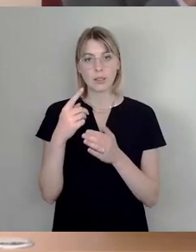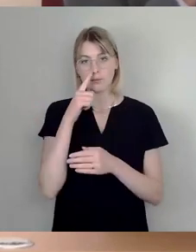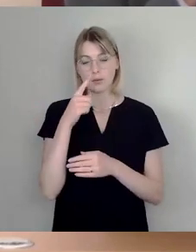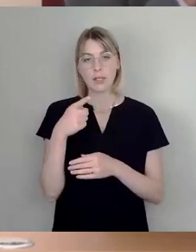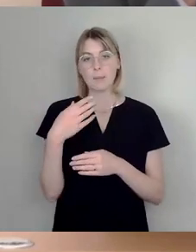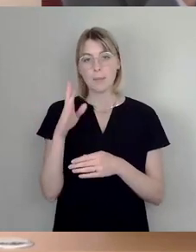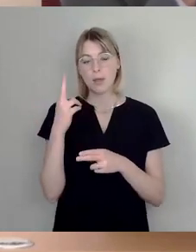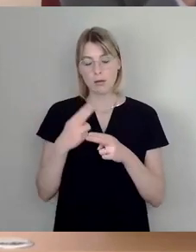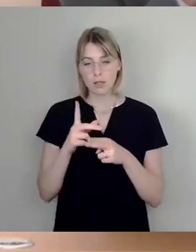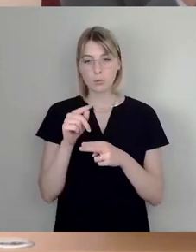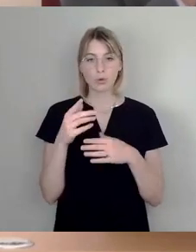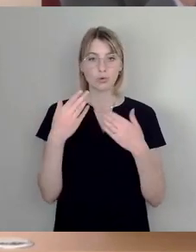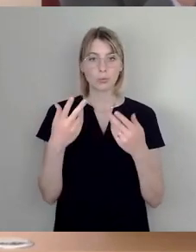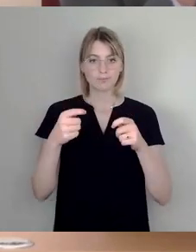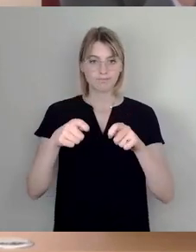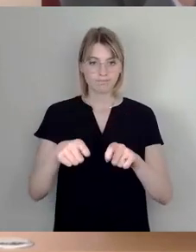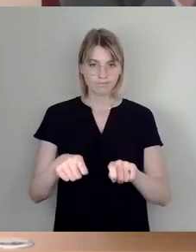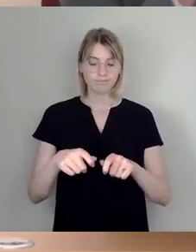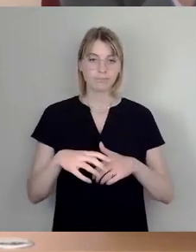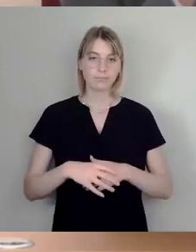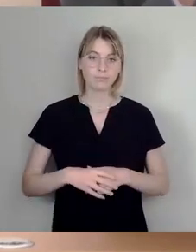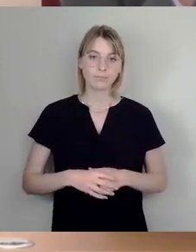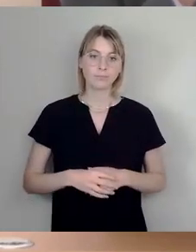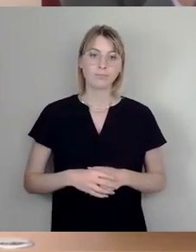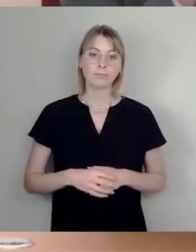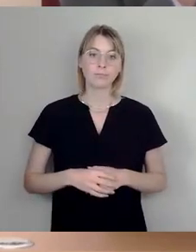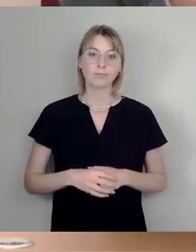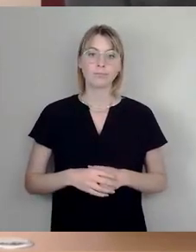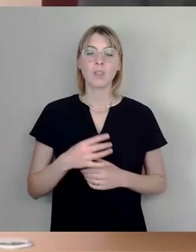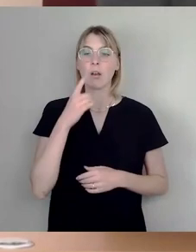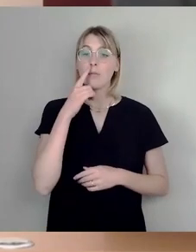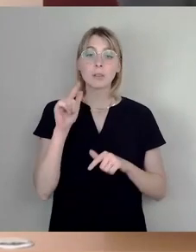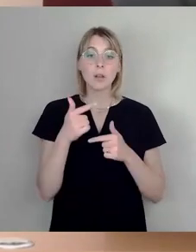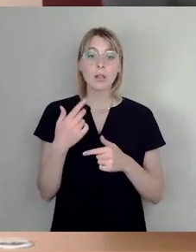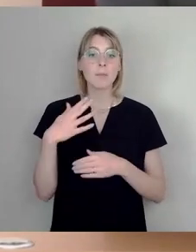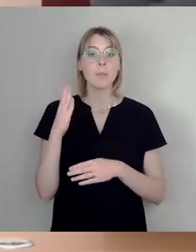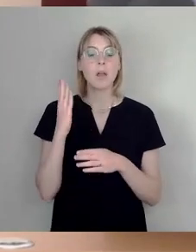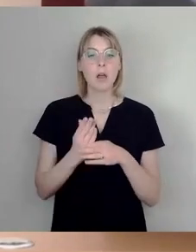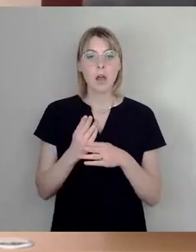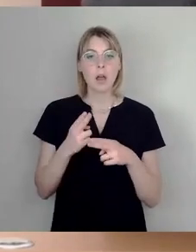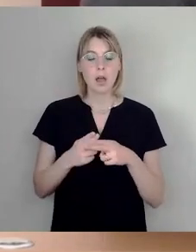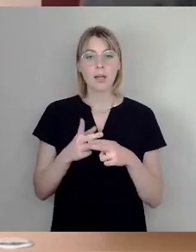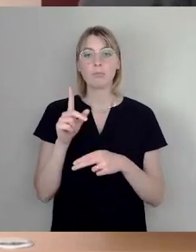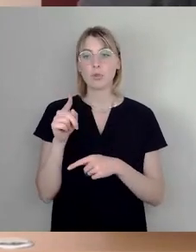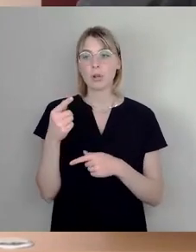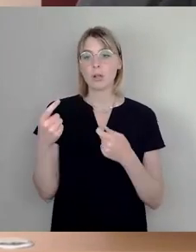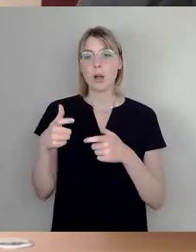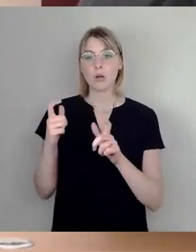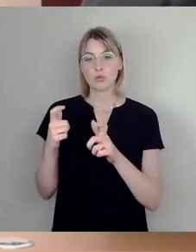das so im interfraktionellen Antrag bestätigt. Falls es keine Mehrheit gibt, würde ich den Ausschussbericht zur